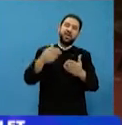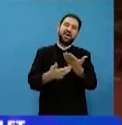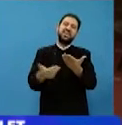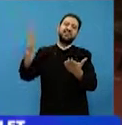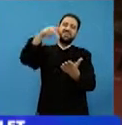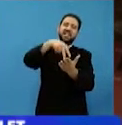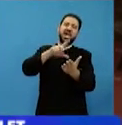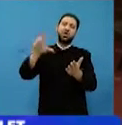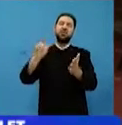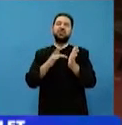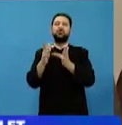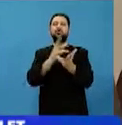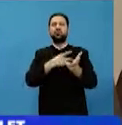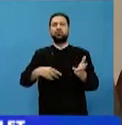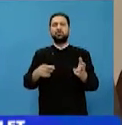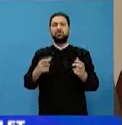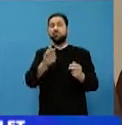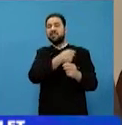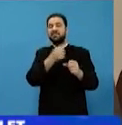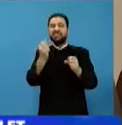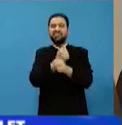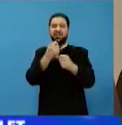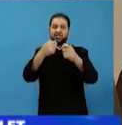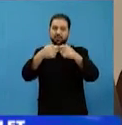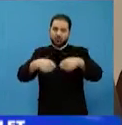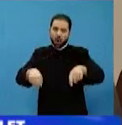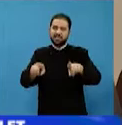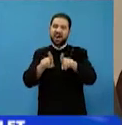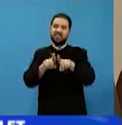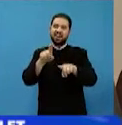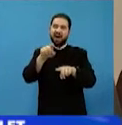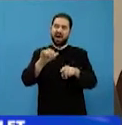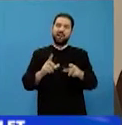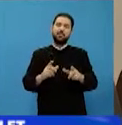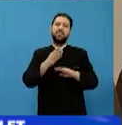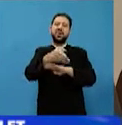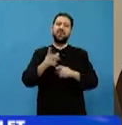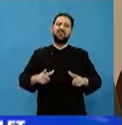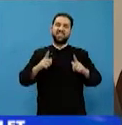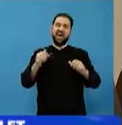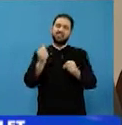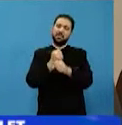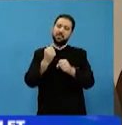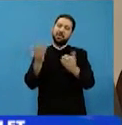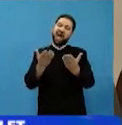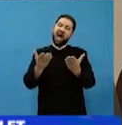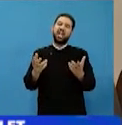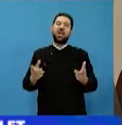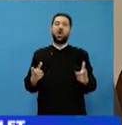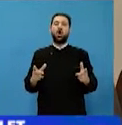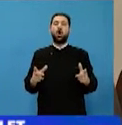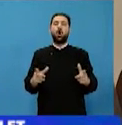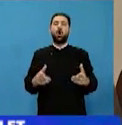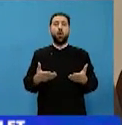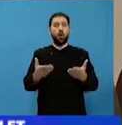noi toți putem deveni asemenea lui Hristos prin viața pe care o ducem. Și căutăm în acești